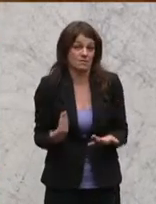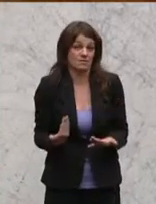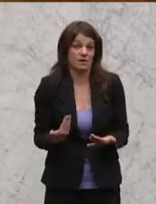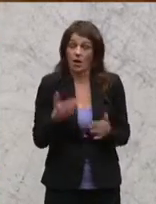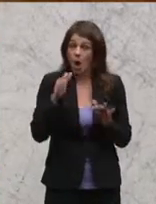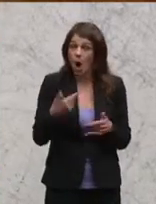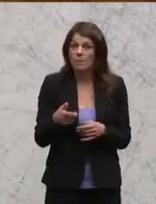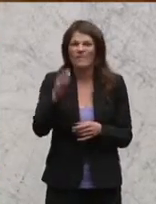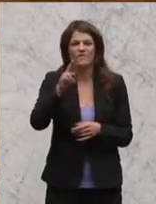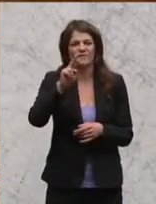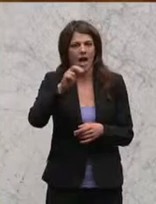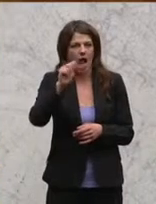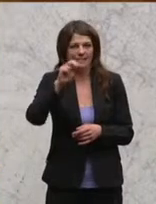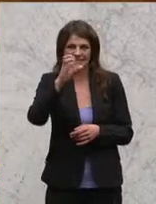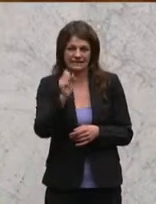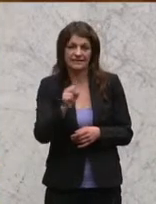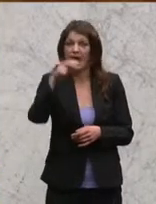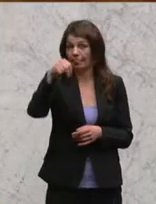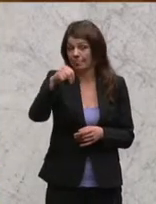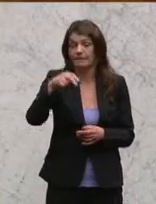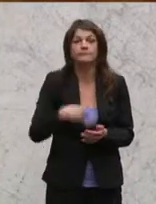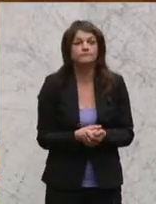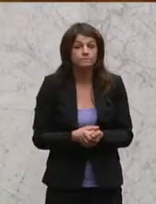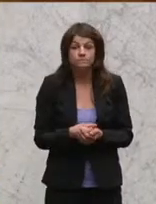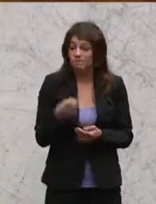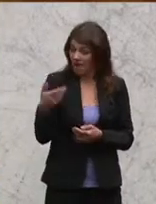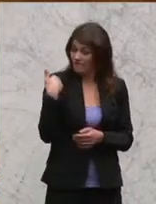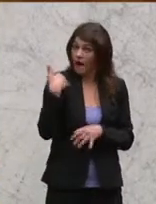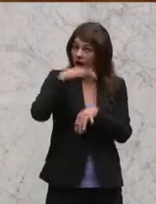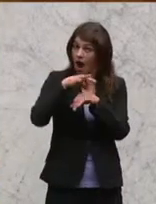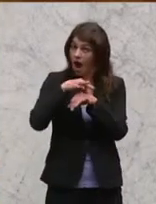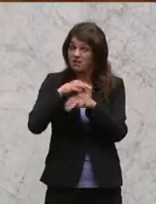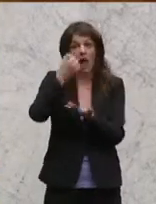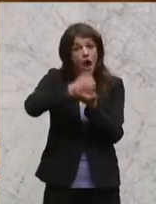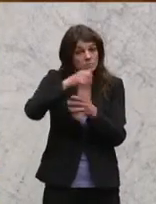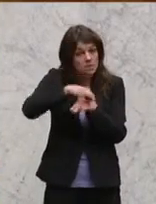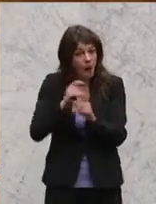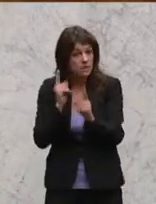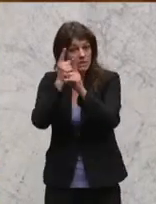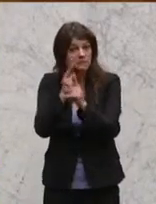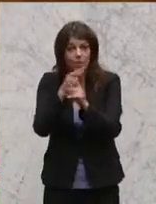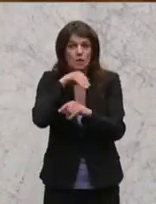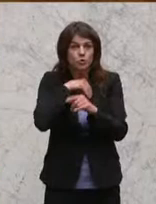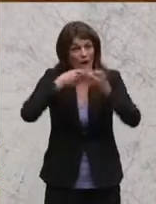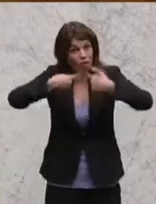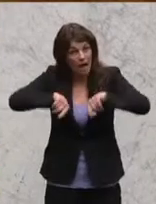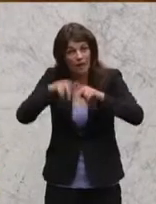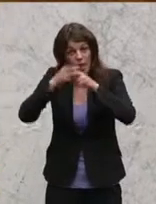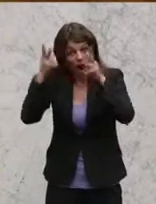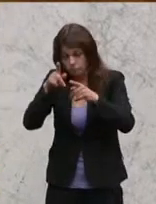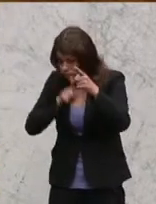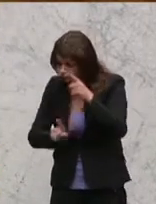ob dieser Francis N. jemals einem Arzt, einem Amtsarzt oder einer psychiatrischen Abteilung